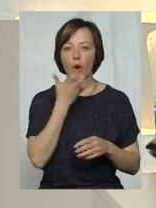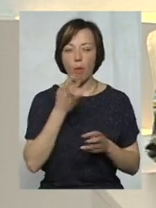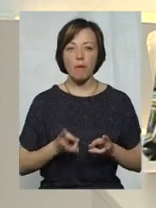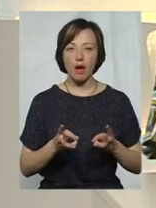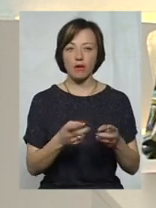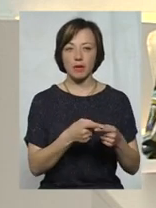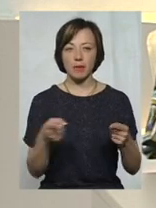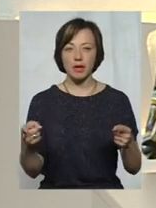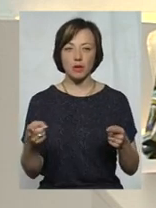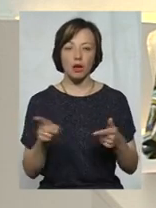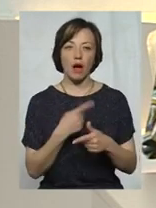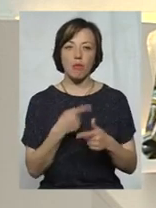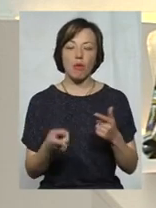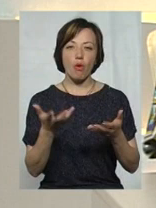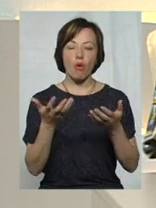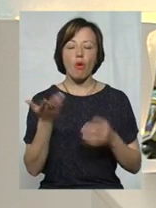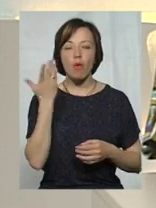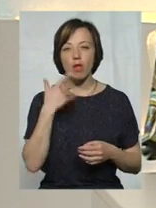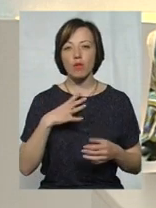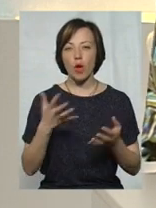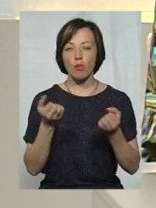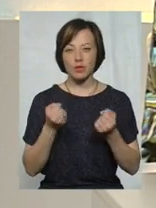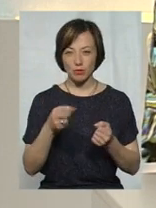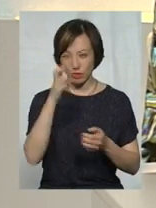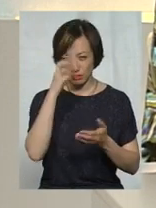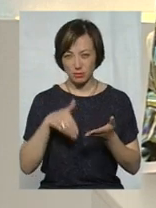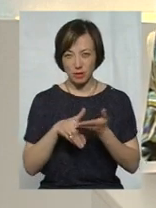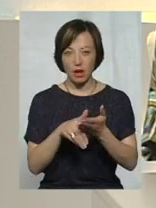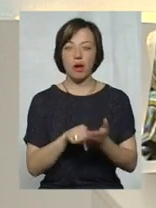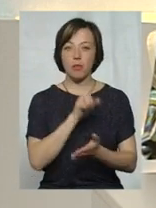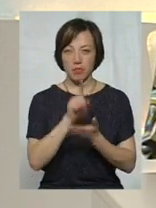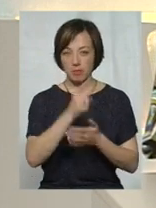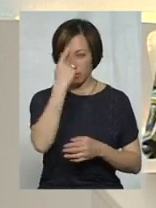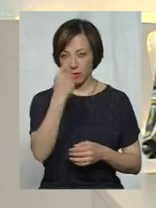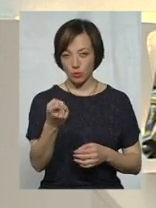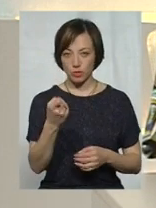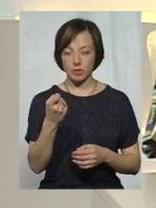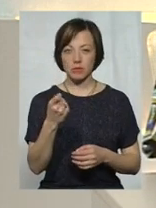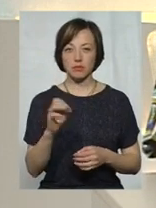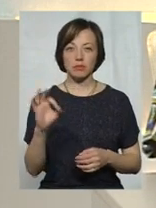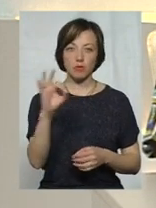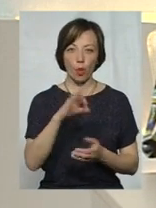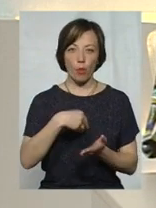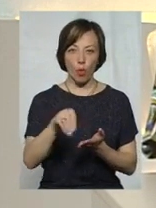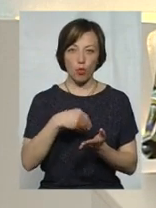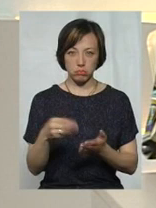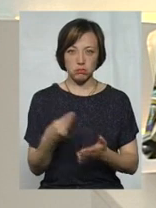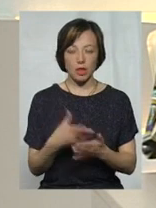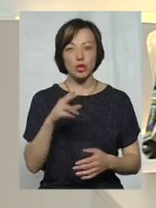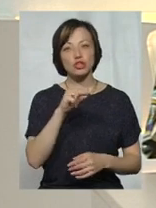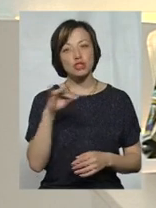чи то в період, коли отримувалася субсидія, вона обов'язково має повідомити про таку покупку. Чи